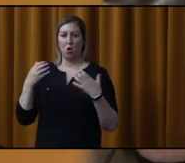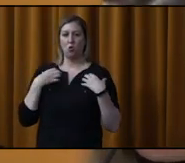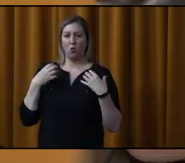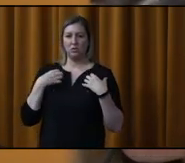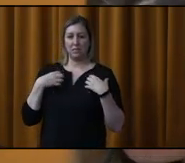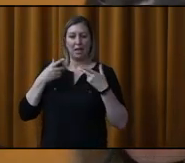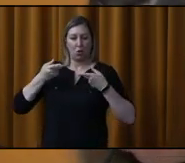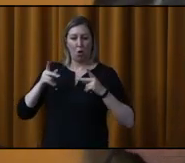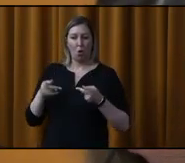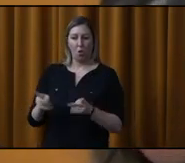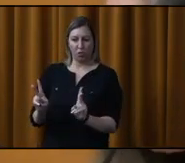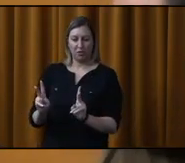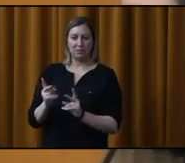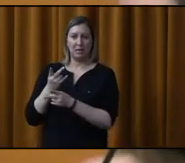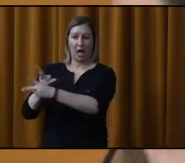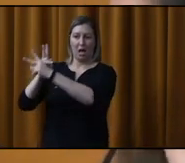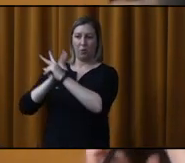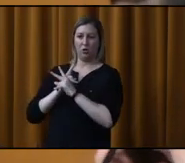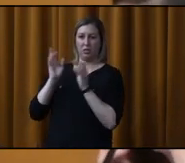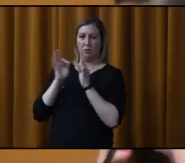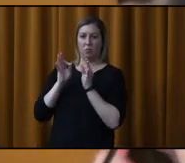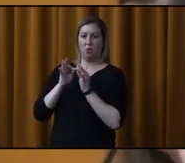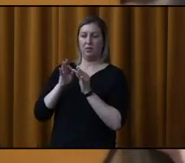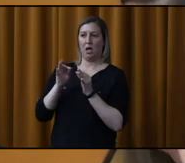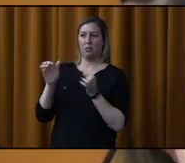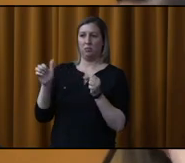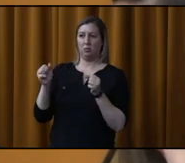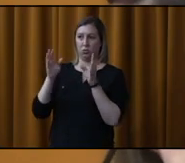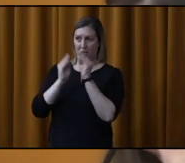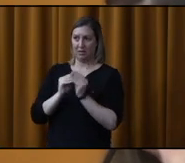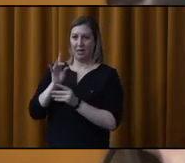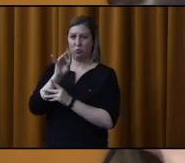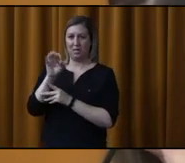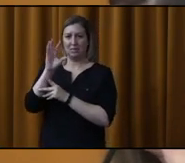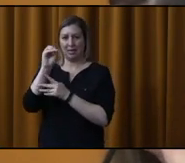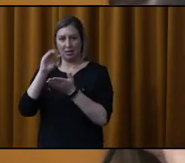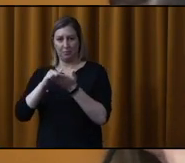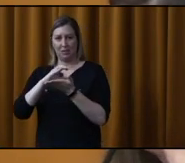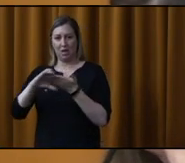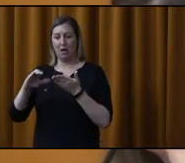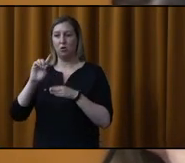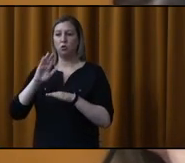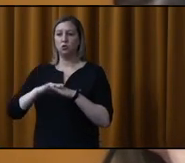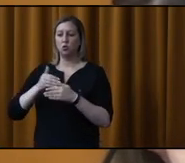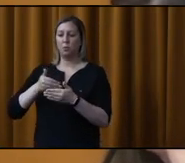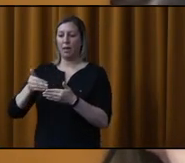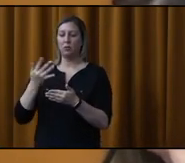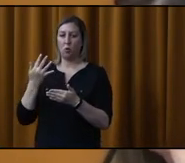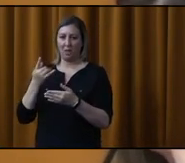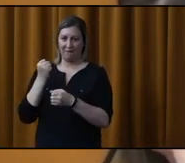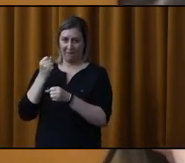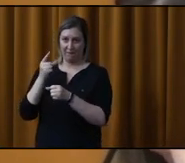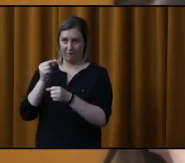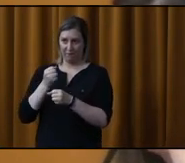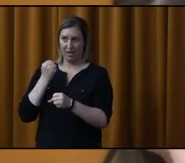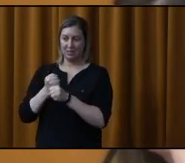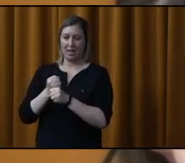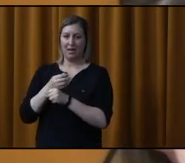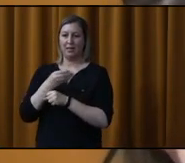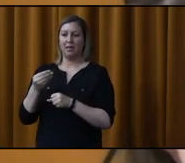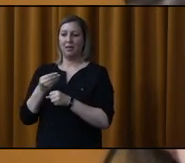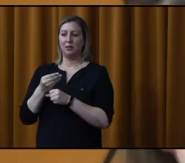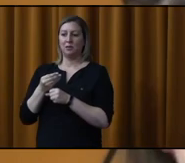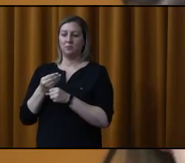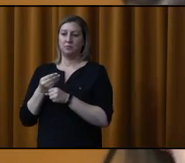est autorisé à emprunter un montant total de 850 000 $ sur une période de 20 ans et à approprier une somme de